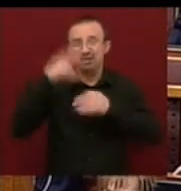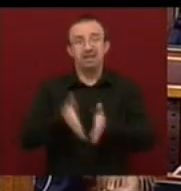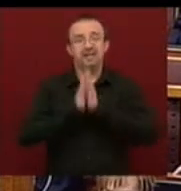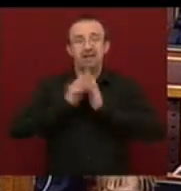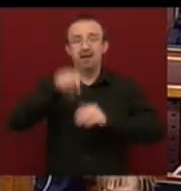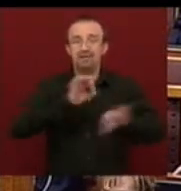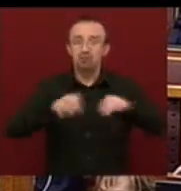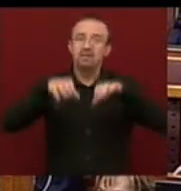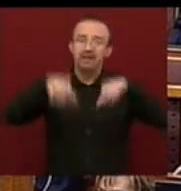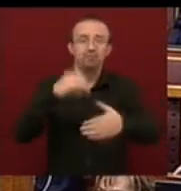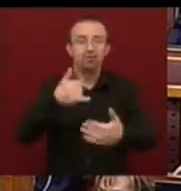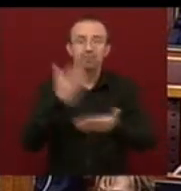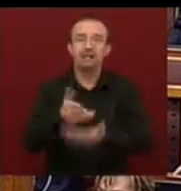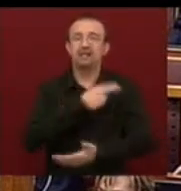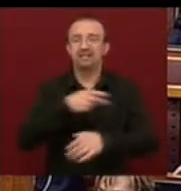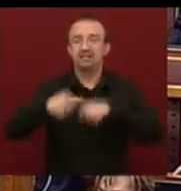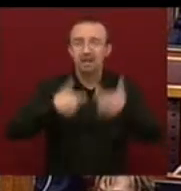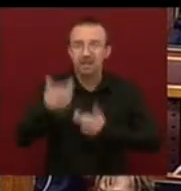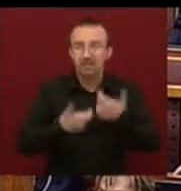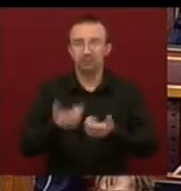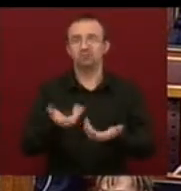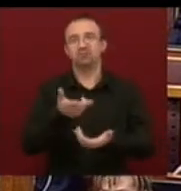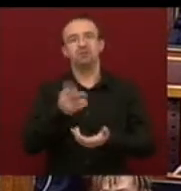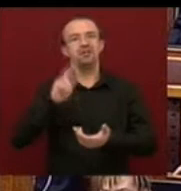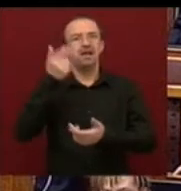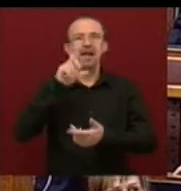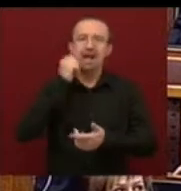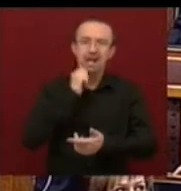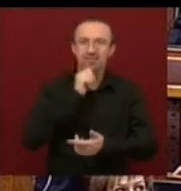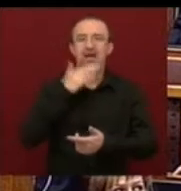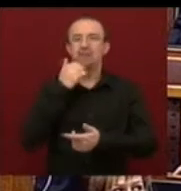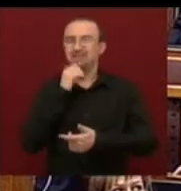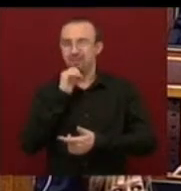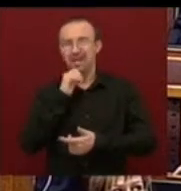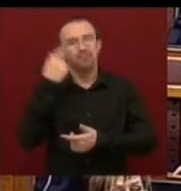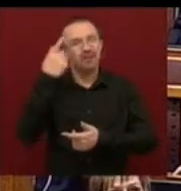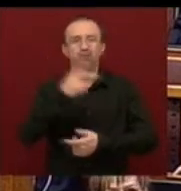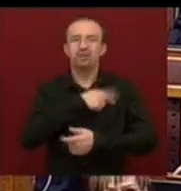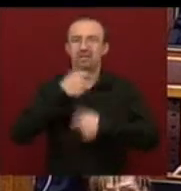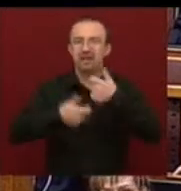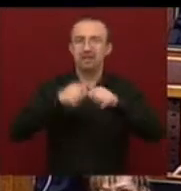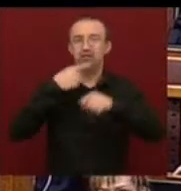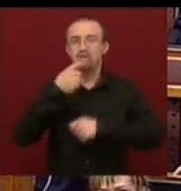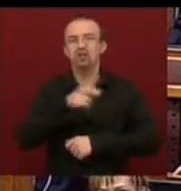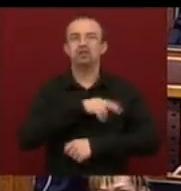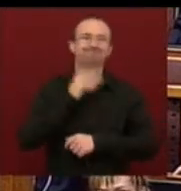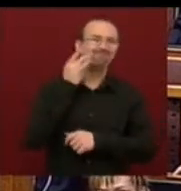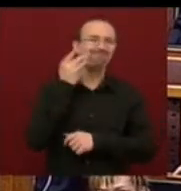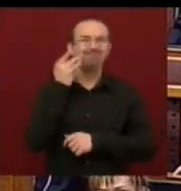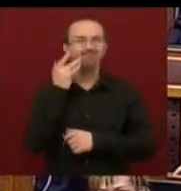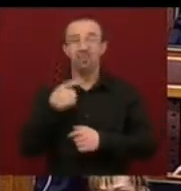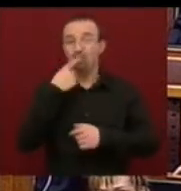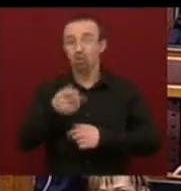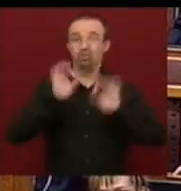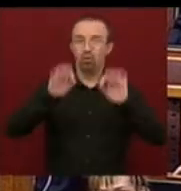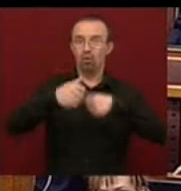kérjük, hogy ezügyben tegyenek most már érdemi lépéseket, talán jellemző volt, hogy sem az LNP, sem az MSZP nem tudott érdemi lépéseket mondani, csak fanyologtak. Mi mondunk